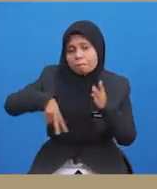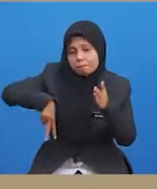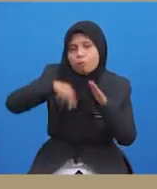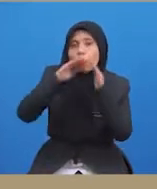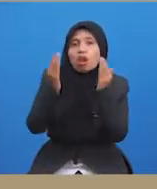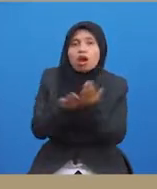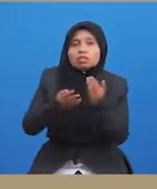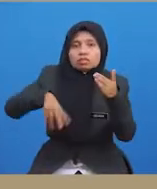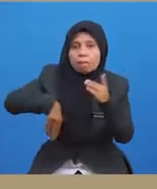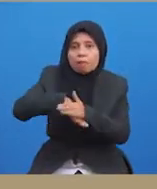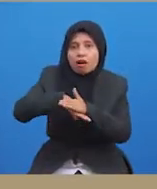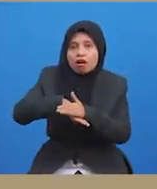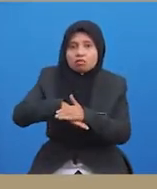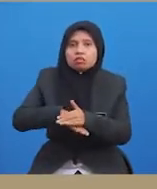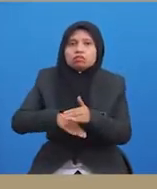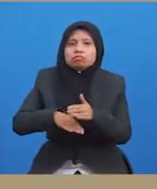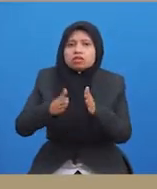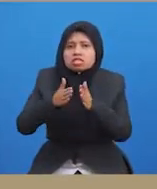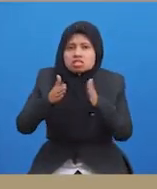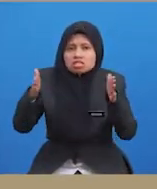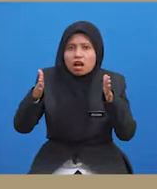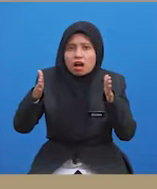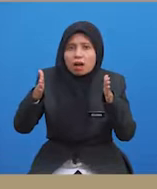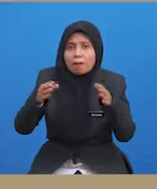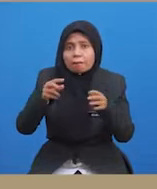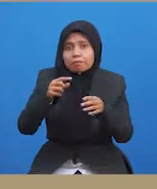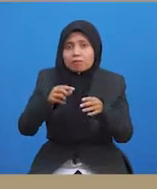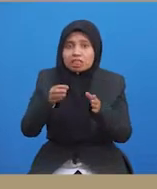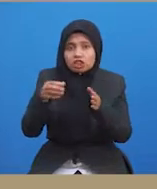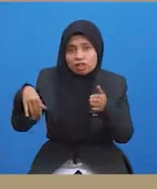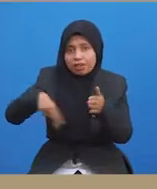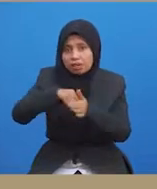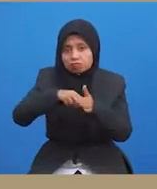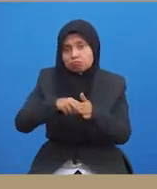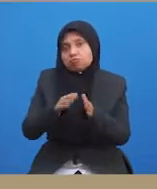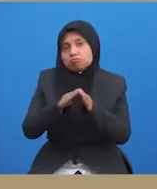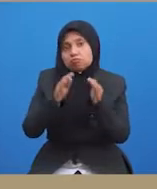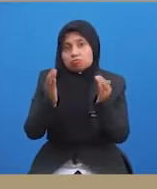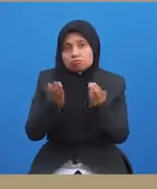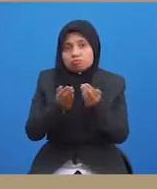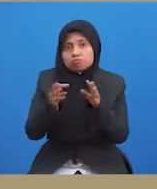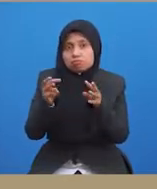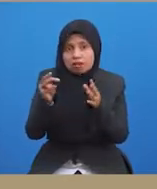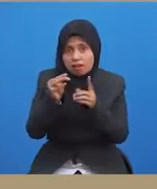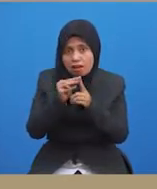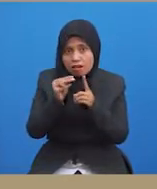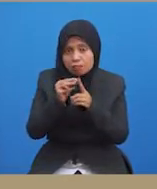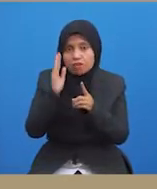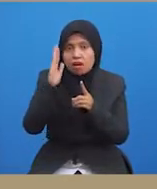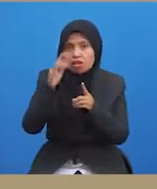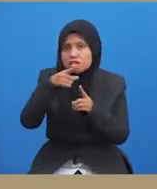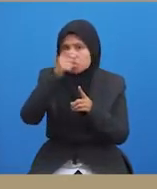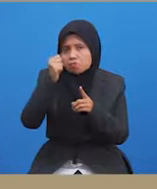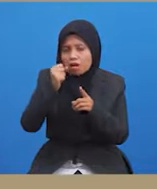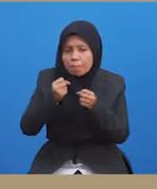mendapati semakin besar perbezaan mata atau jaring, maka semakin banyak kekasaran yang